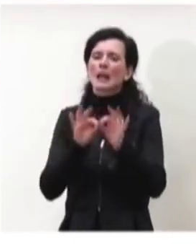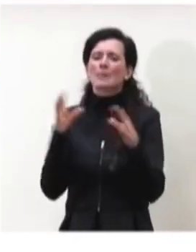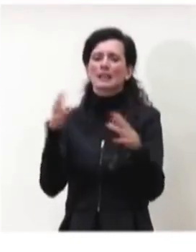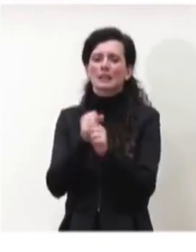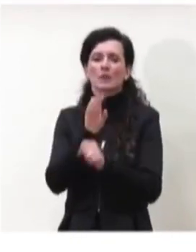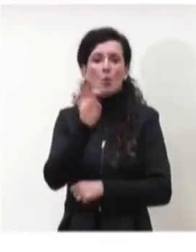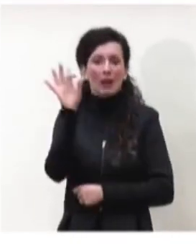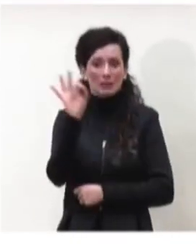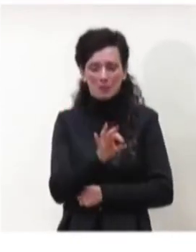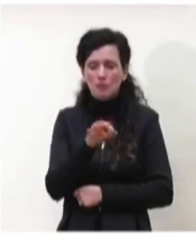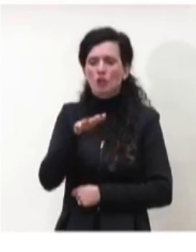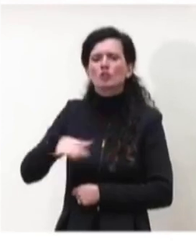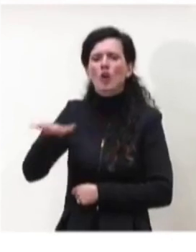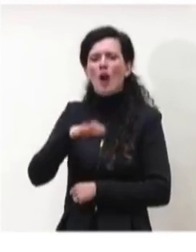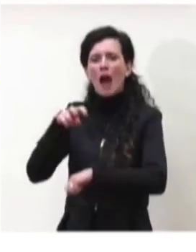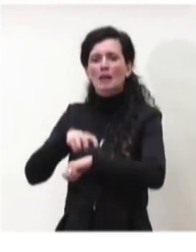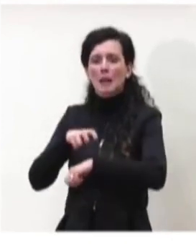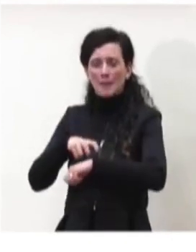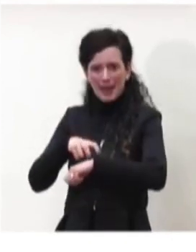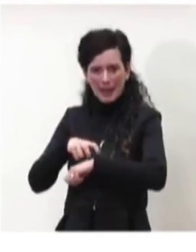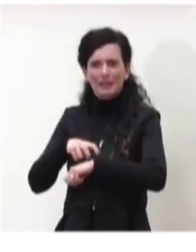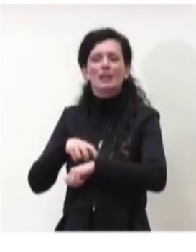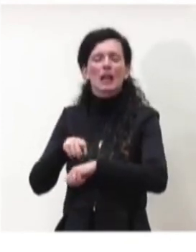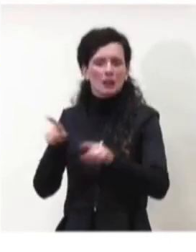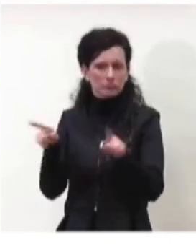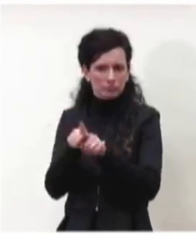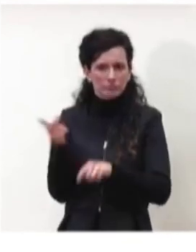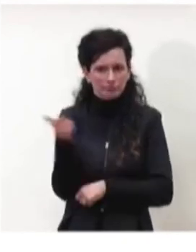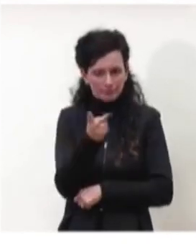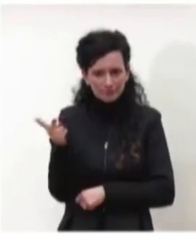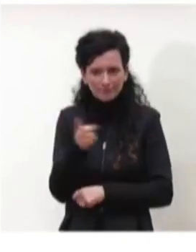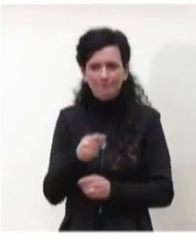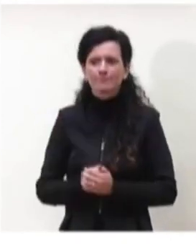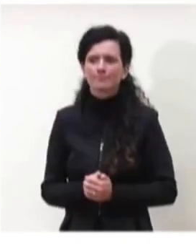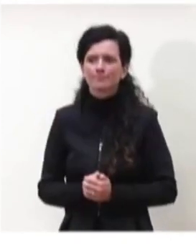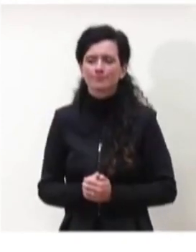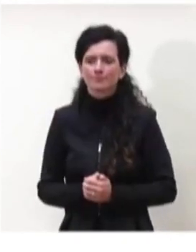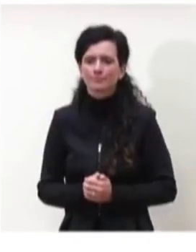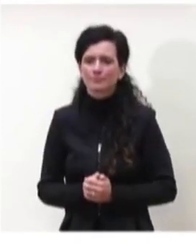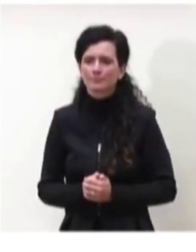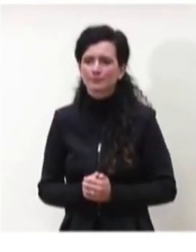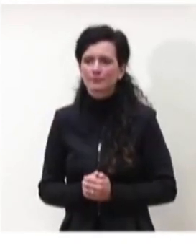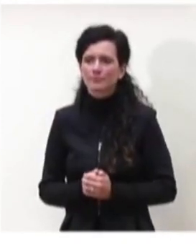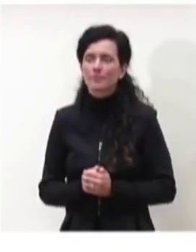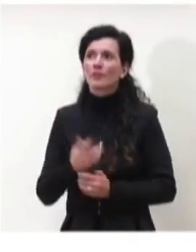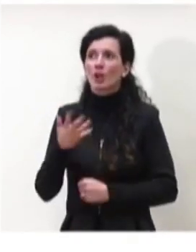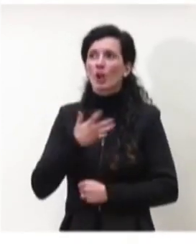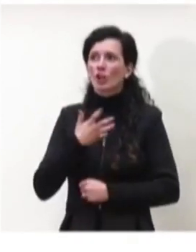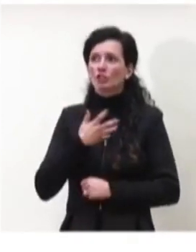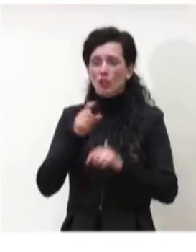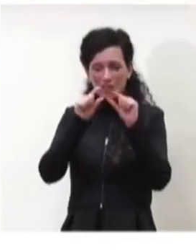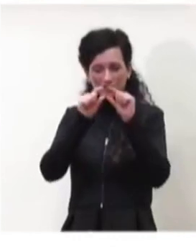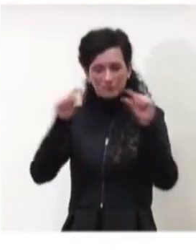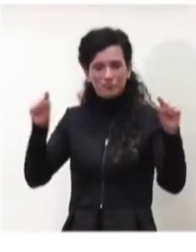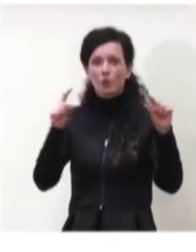riguarda le aree mediche e le barre rosse